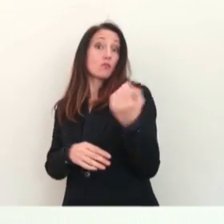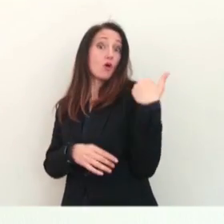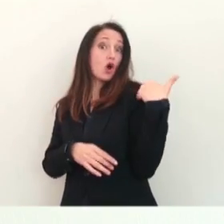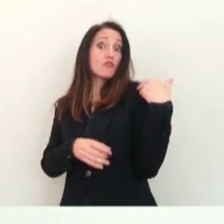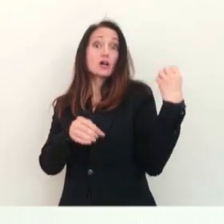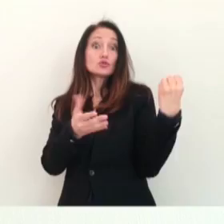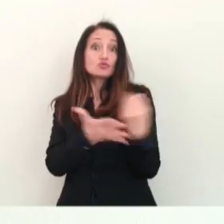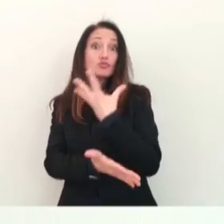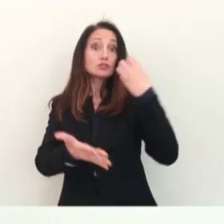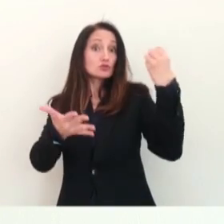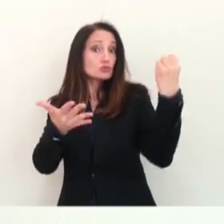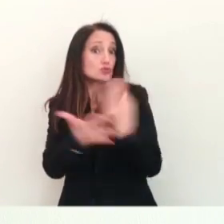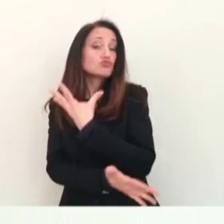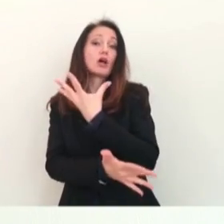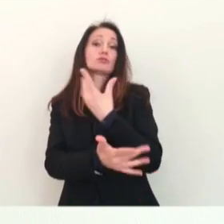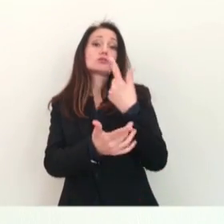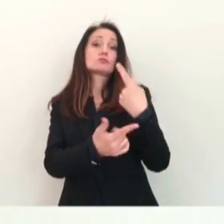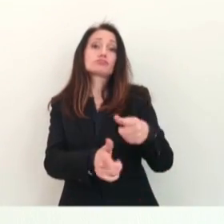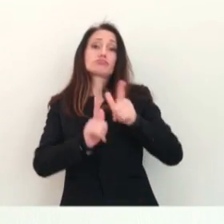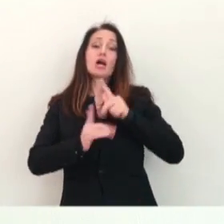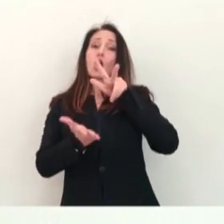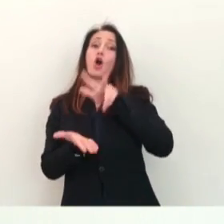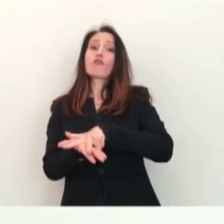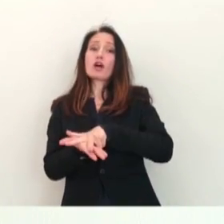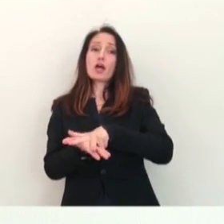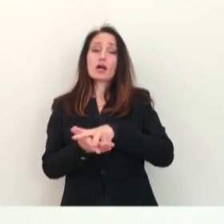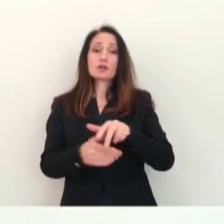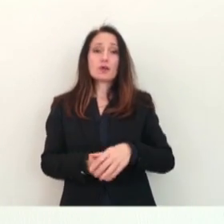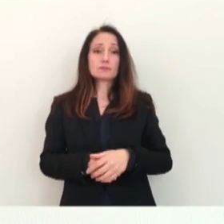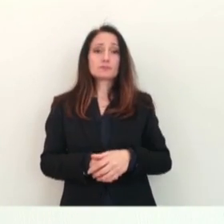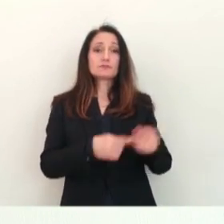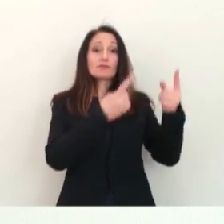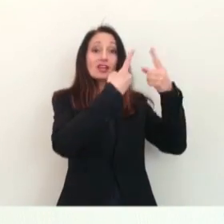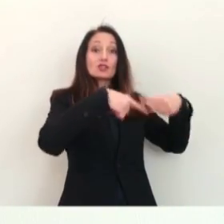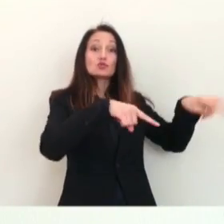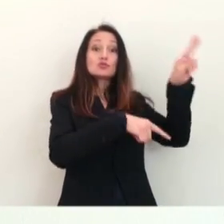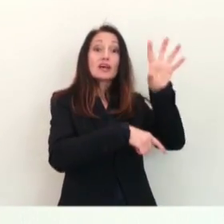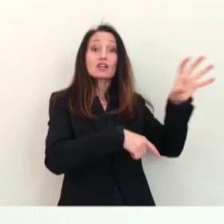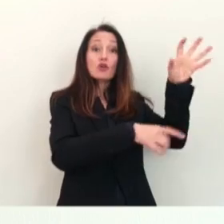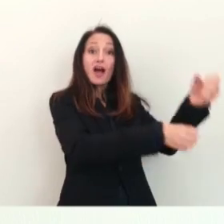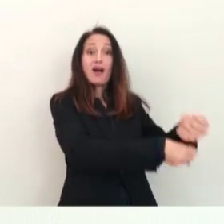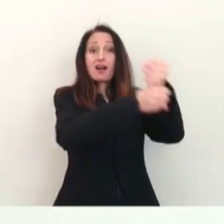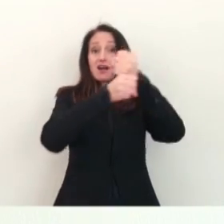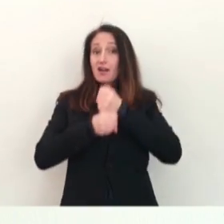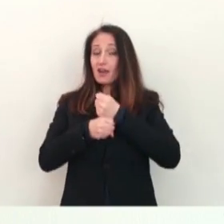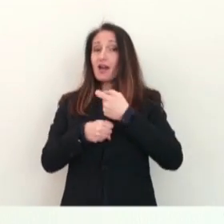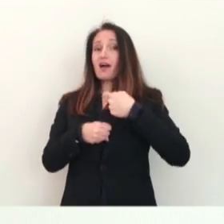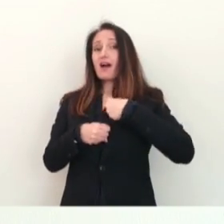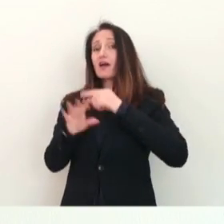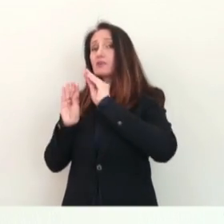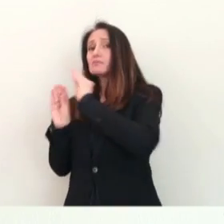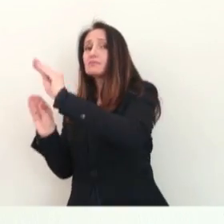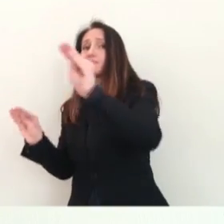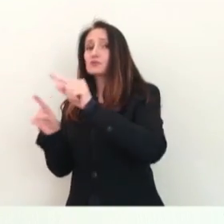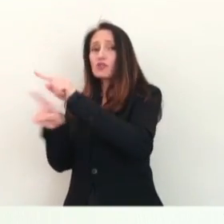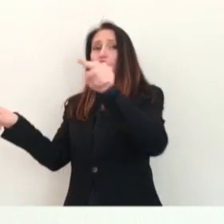fatti di cronaca. Per questo voglio rivolgere un appello a nome di tutta la giunta regionale a voi